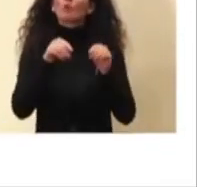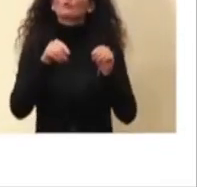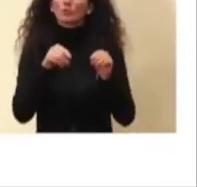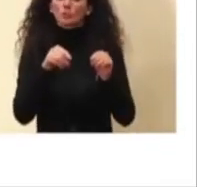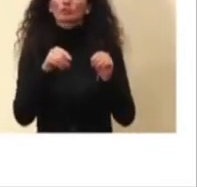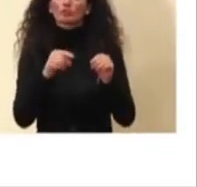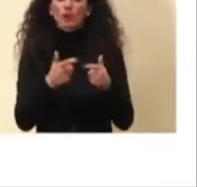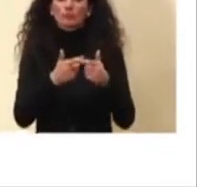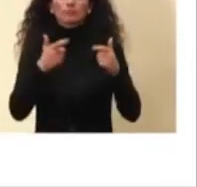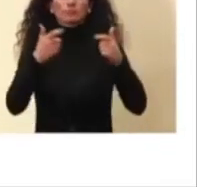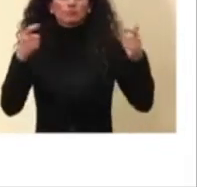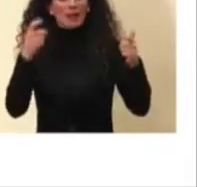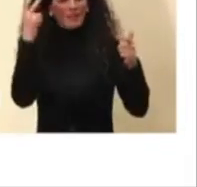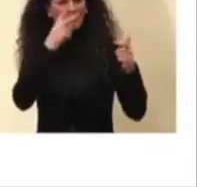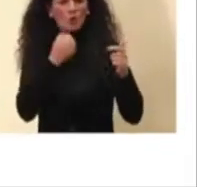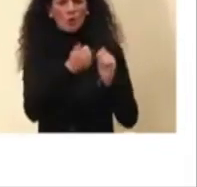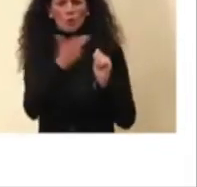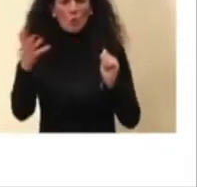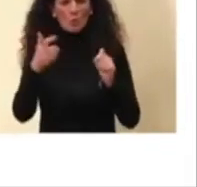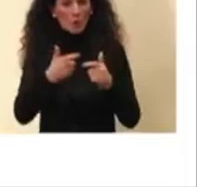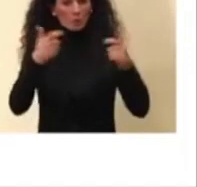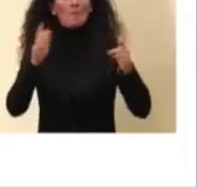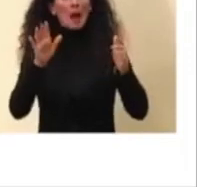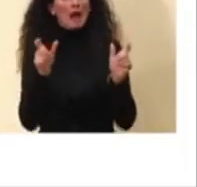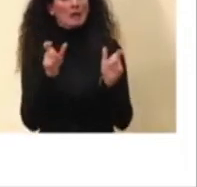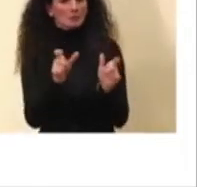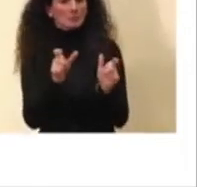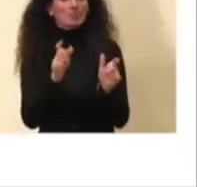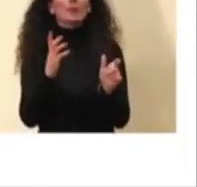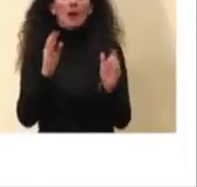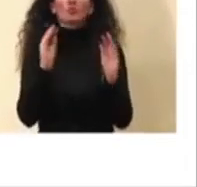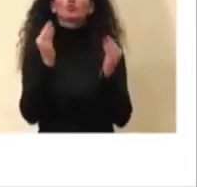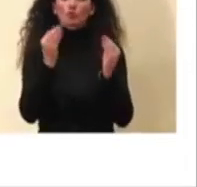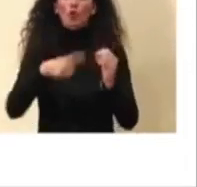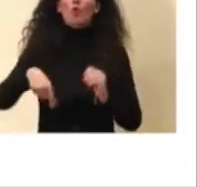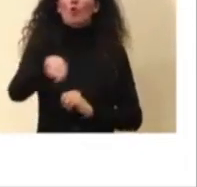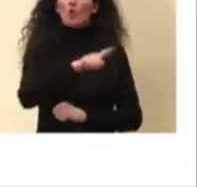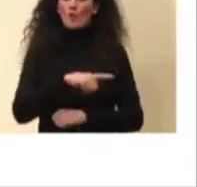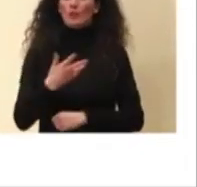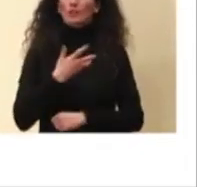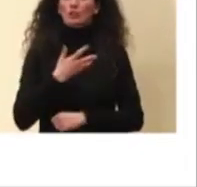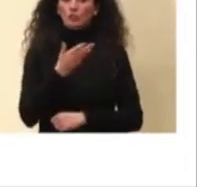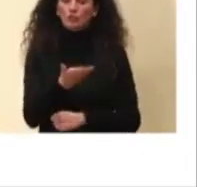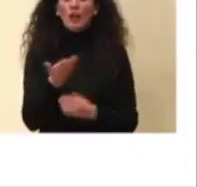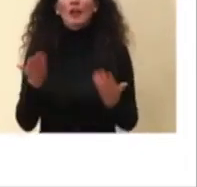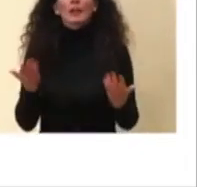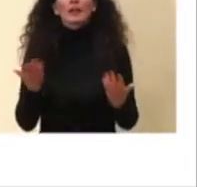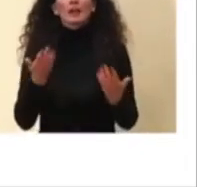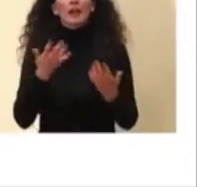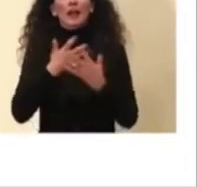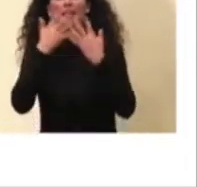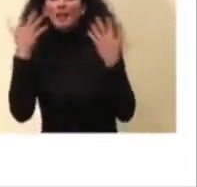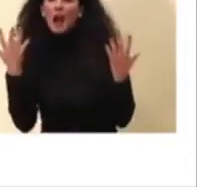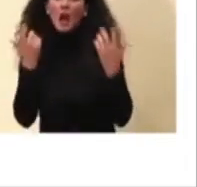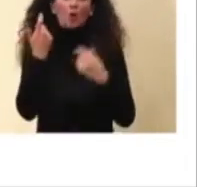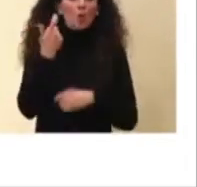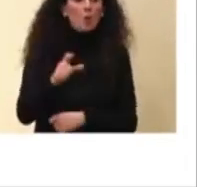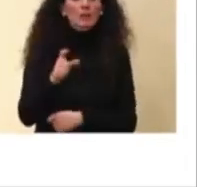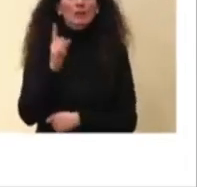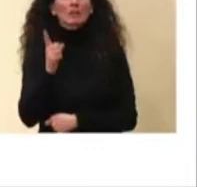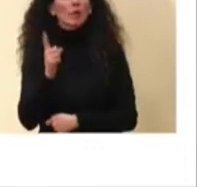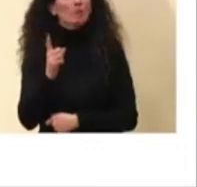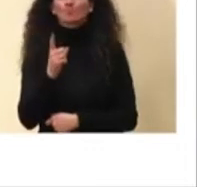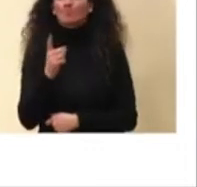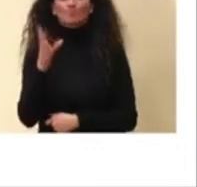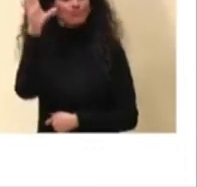contenuto. Però questa è un'indicazione importante su cui non c'è chiarezza su quale sia l'origine ma è un